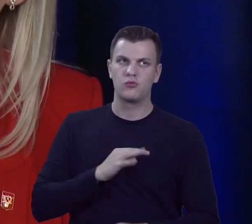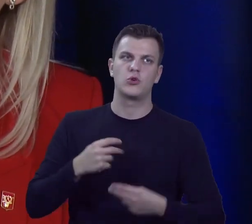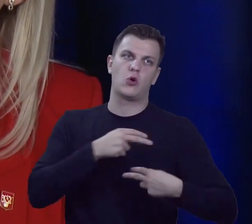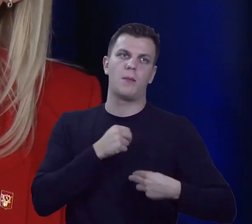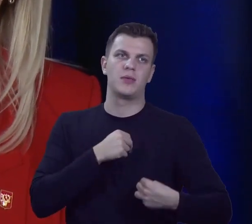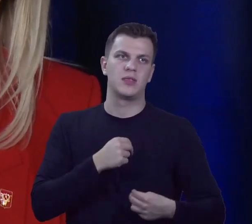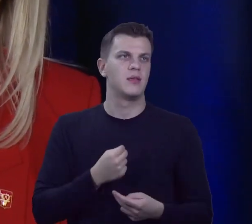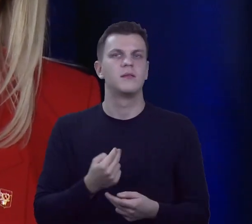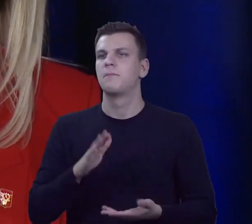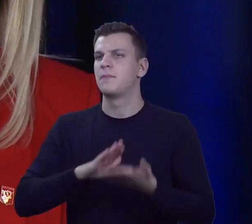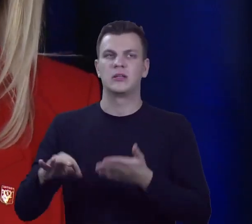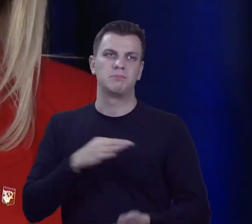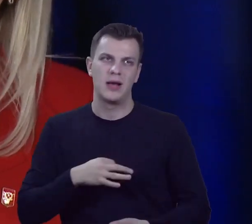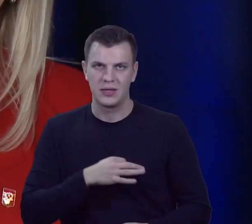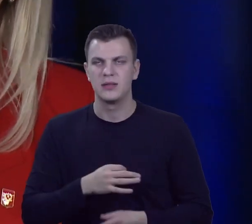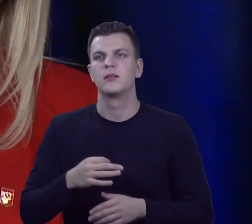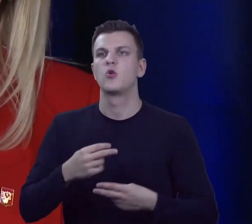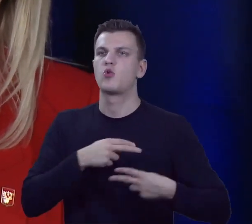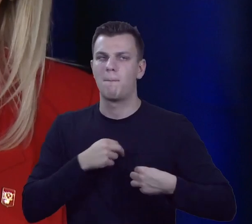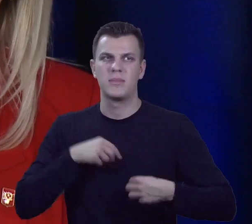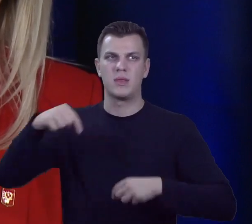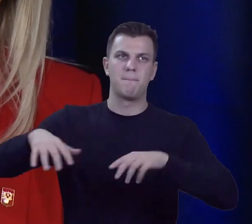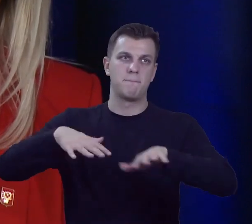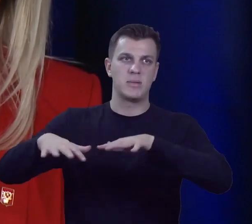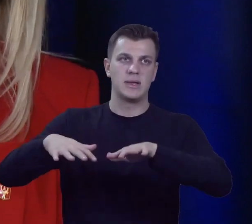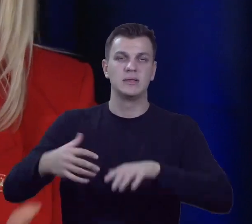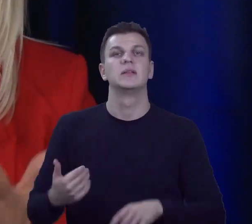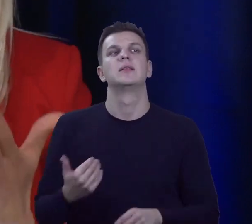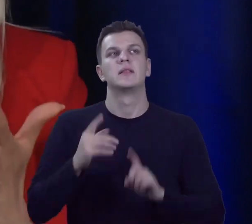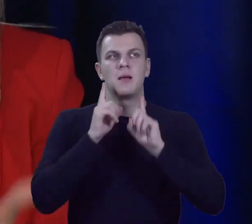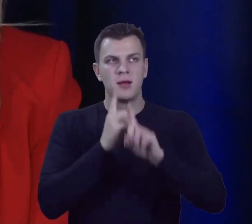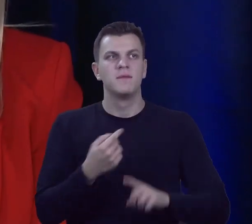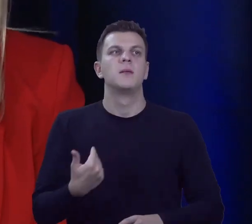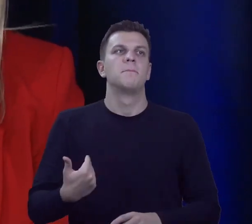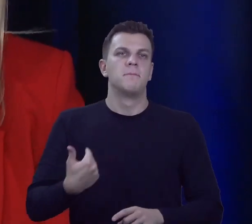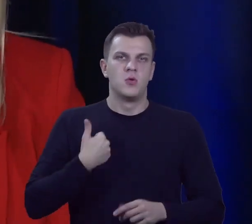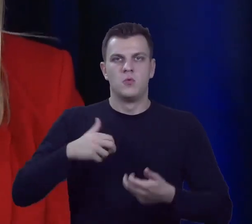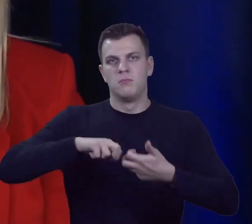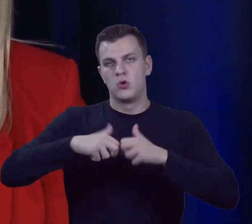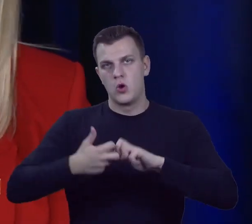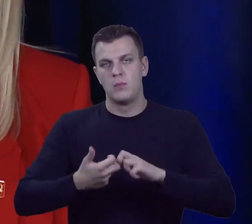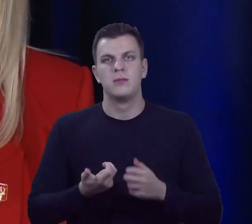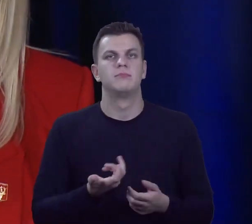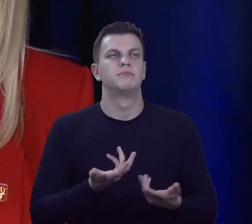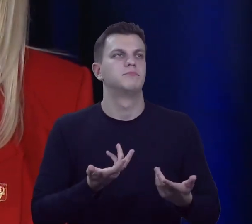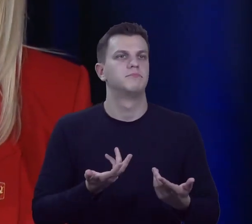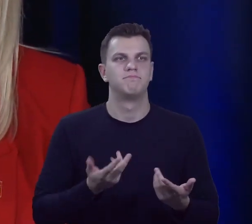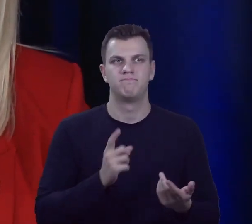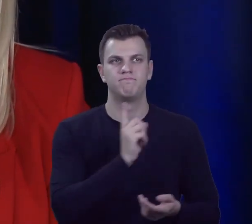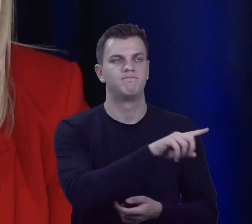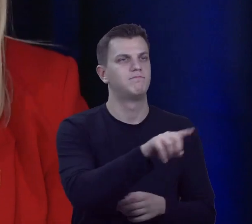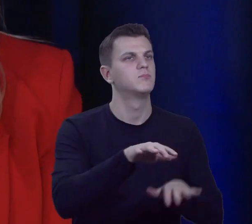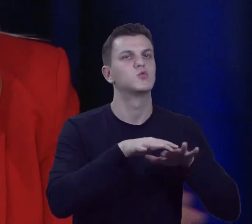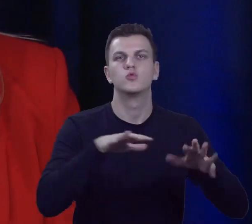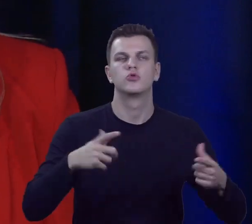miejscowy. Naprawdę był problem z zaproszeniem, czy też przyjęciem zaproszenia wielu osób,